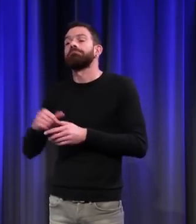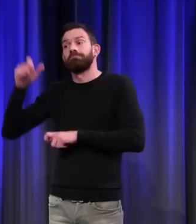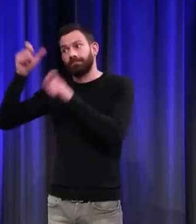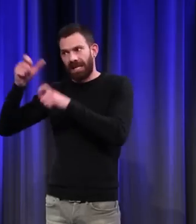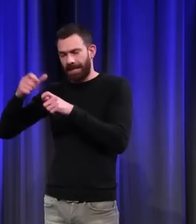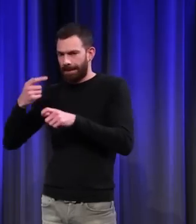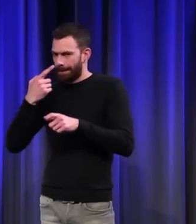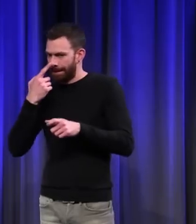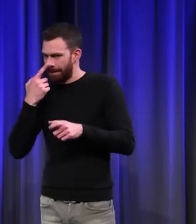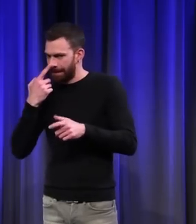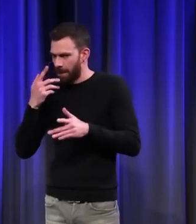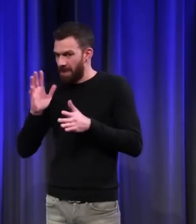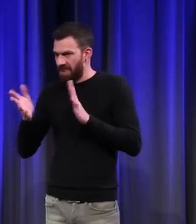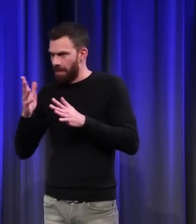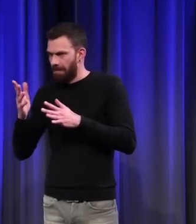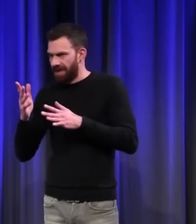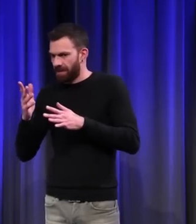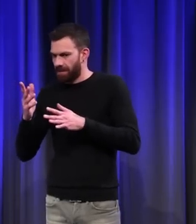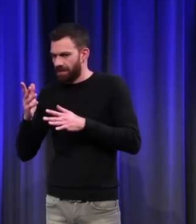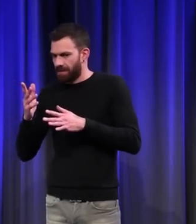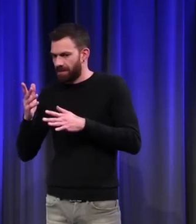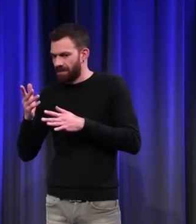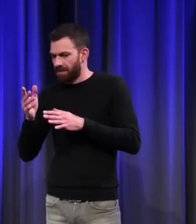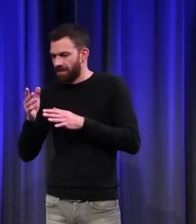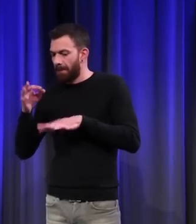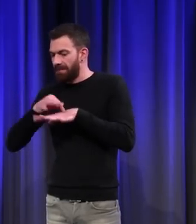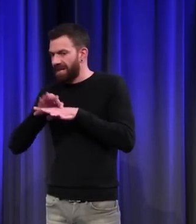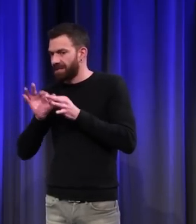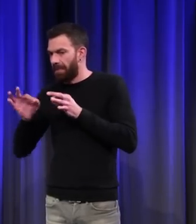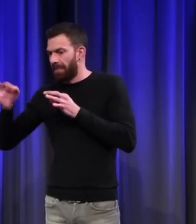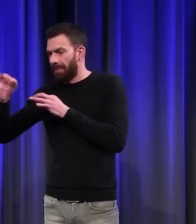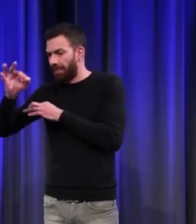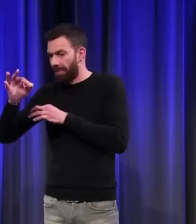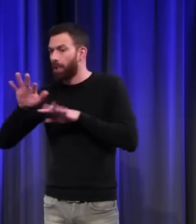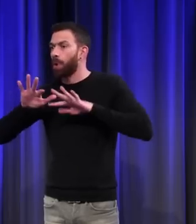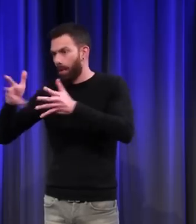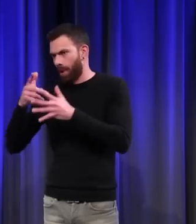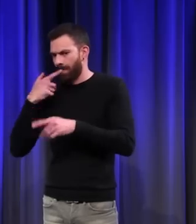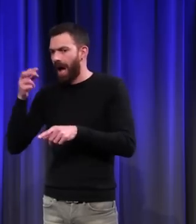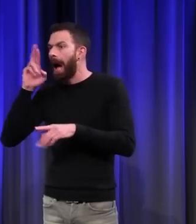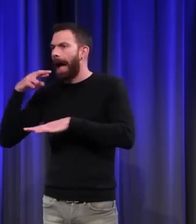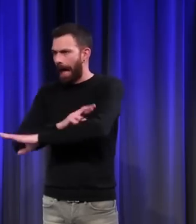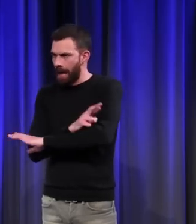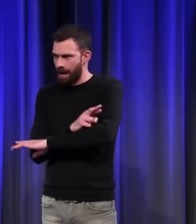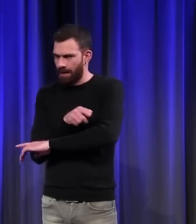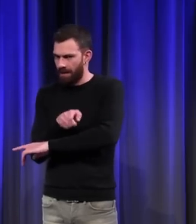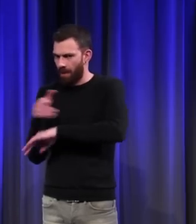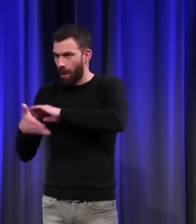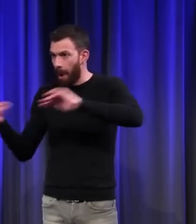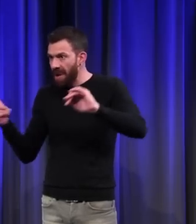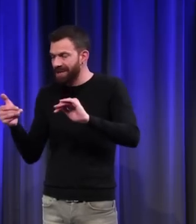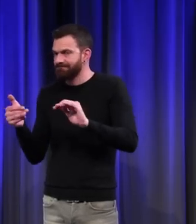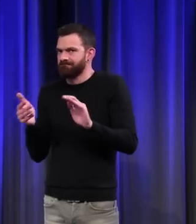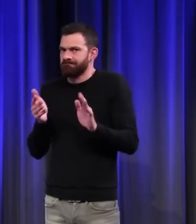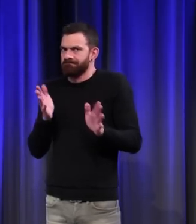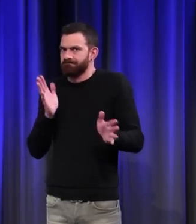rats sont peut-être les agents de propagation de l'épidémie. Et ils se demandent si... Est-ce que les chats ne